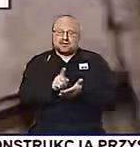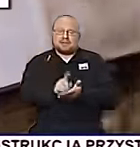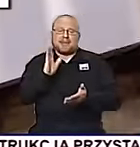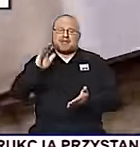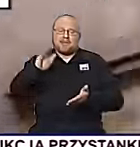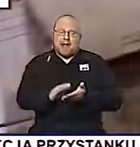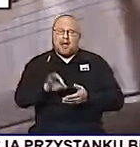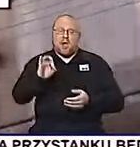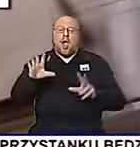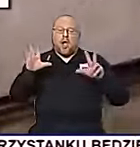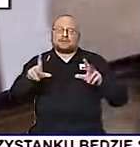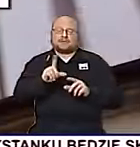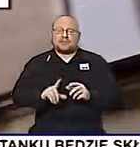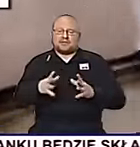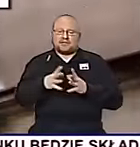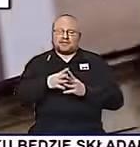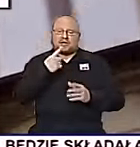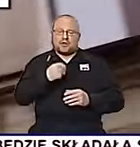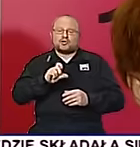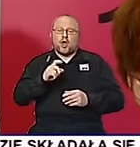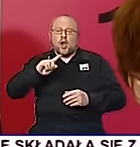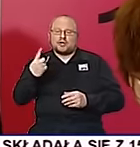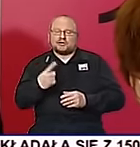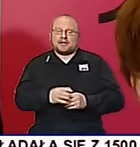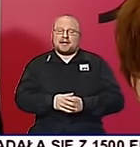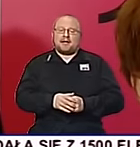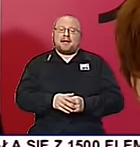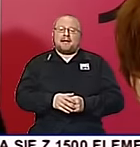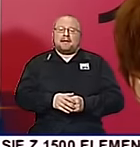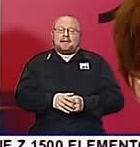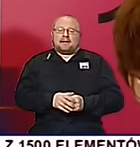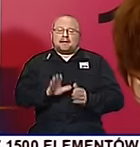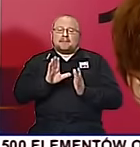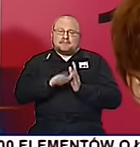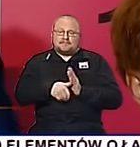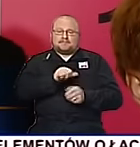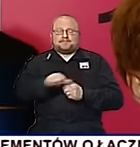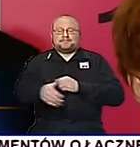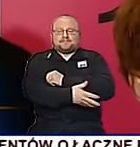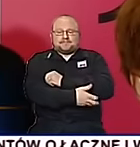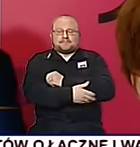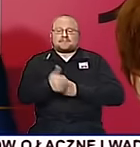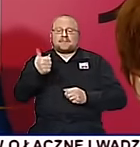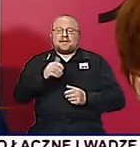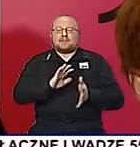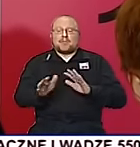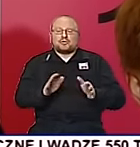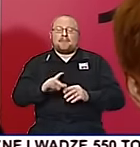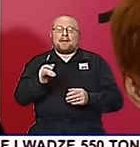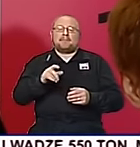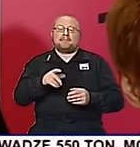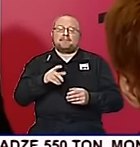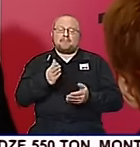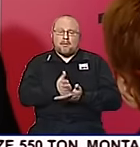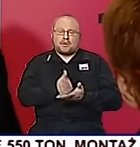Dokładnie o 8 złotych i 10 groszy. godzinę. Miasto jest biedne. Natomiast jednym sposobem takiej pomocy